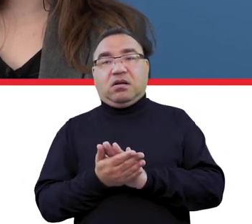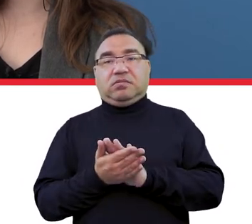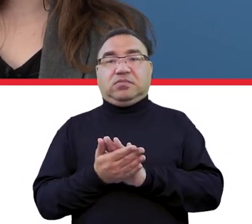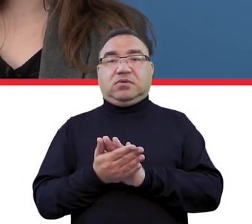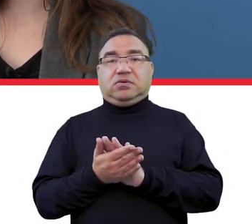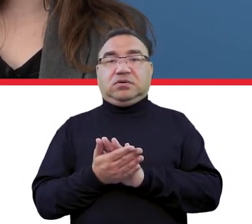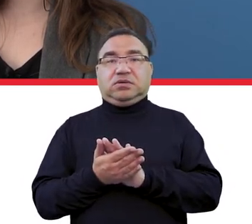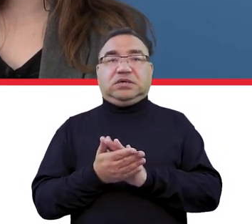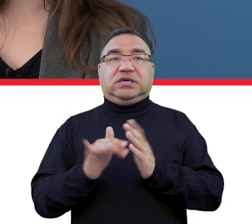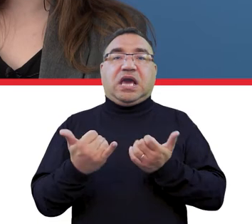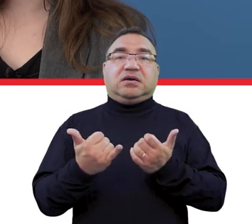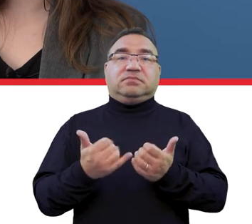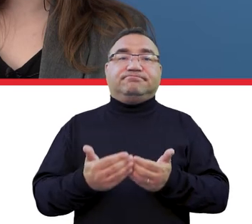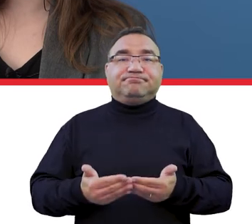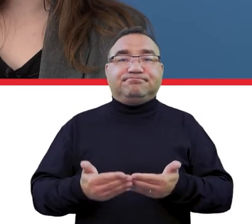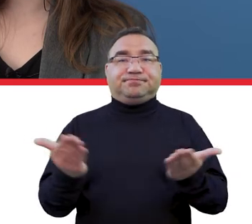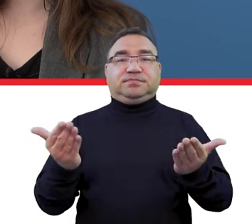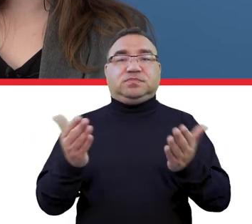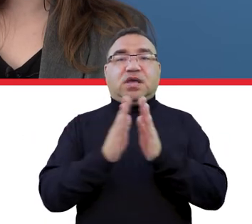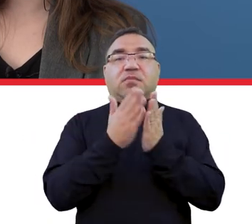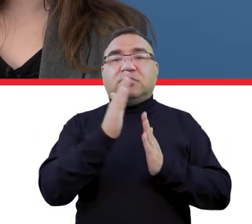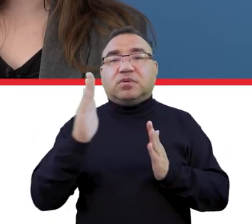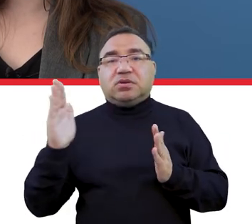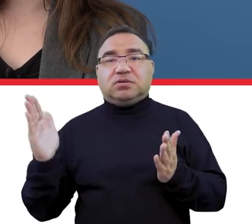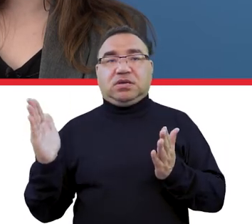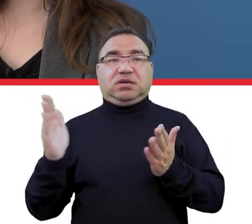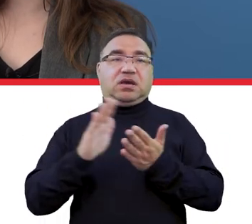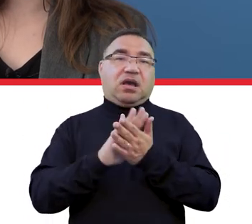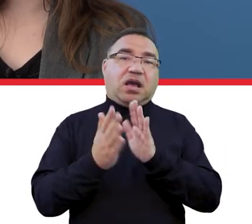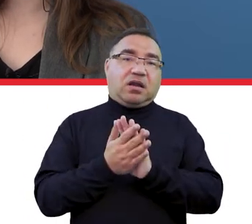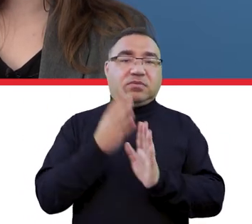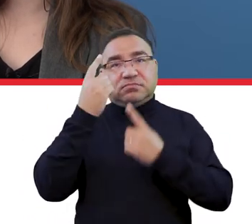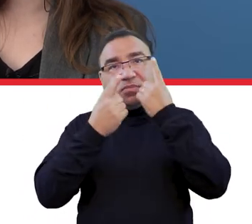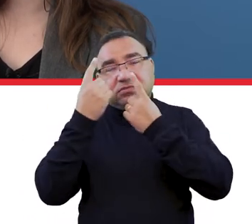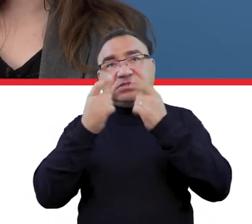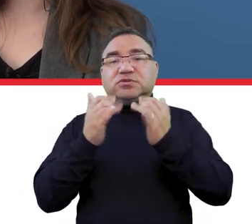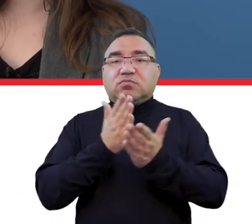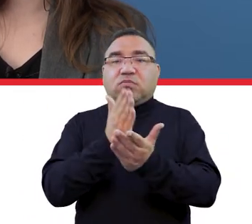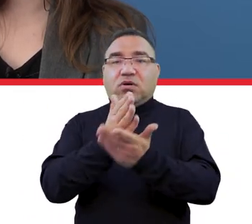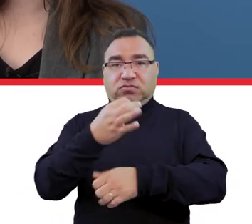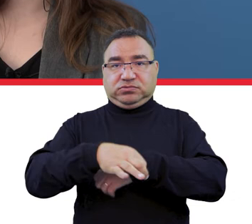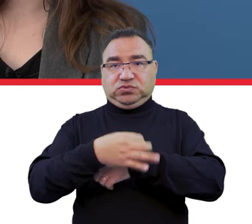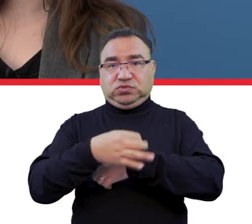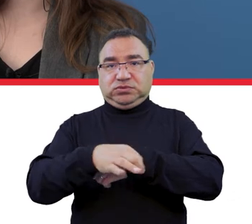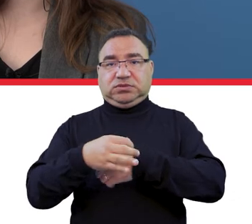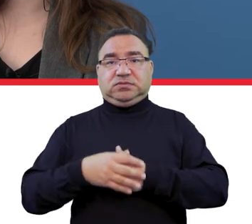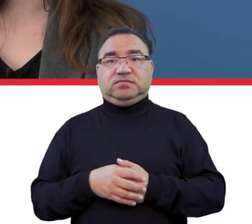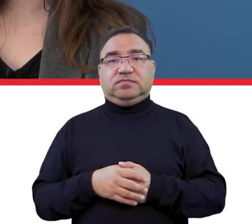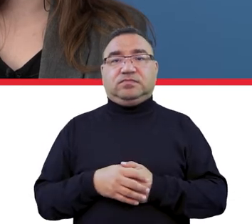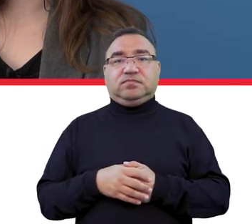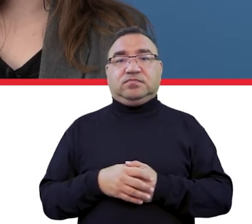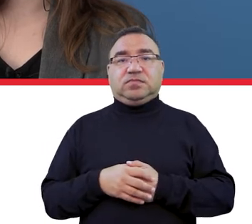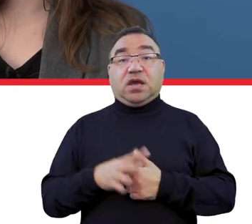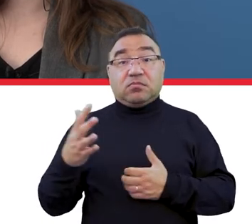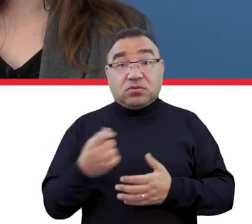zasad udostępnienia biblioteki czy jakieś inne rozwiązania. W każdym razie, no jeżeli